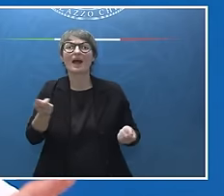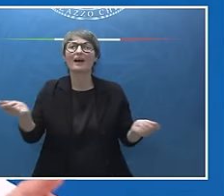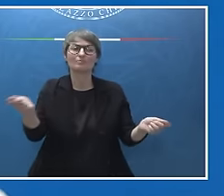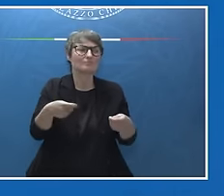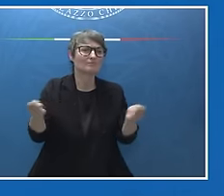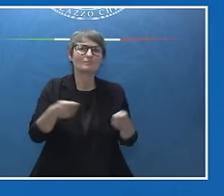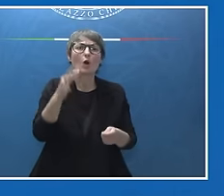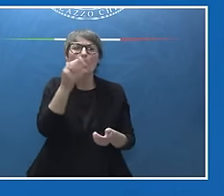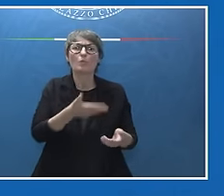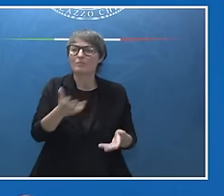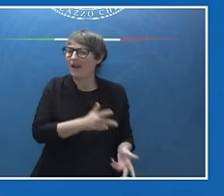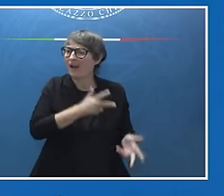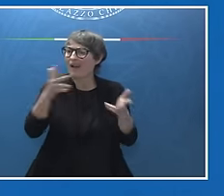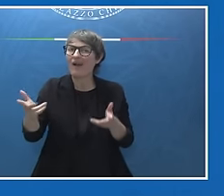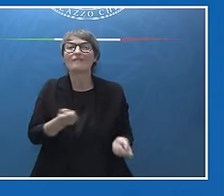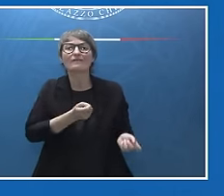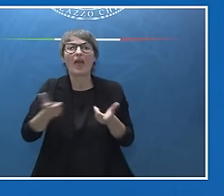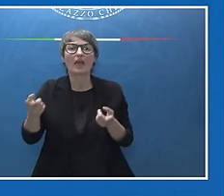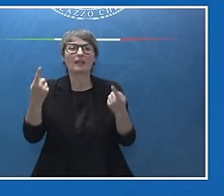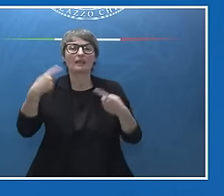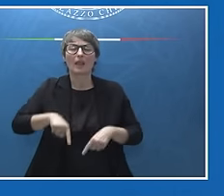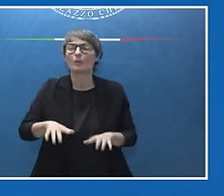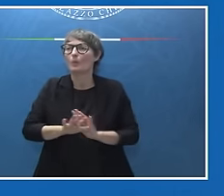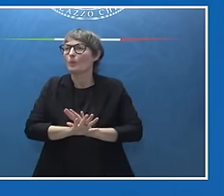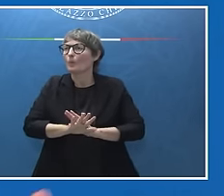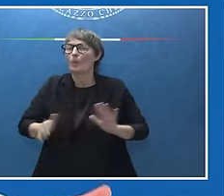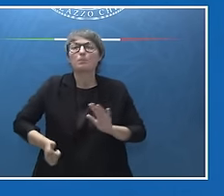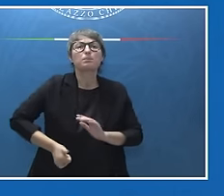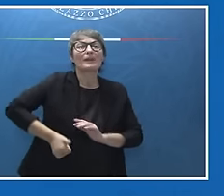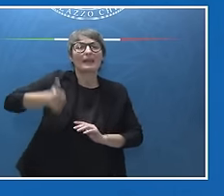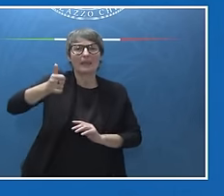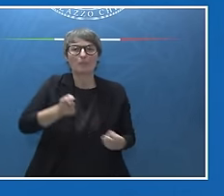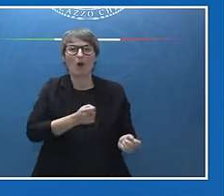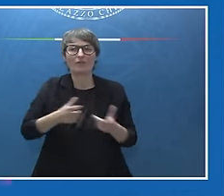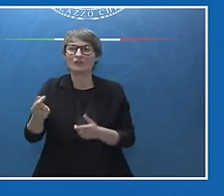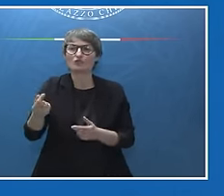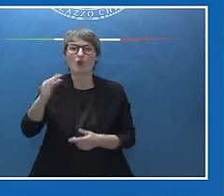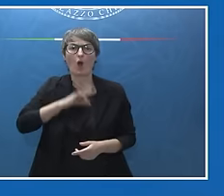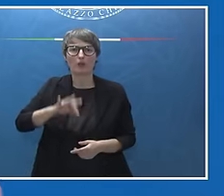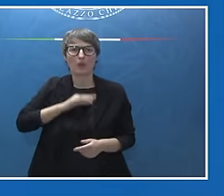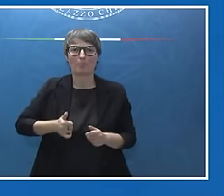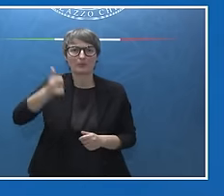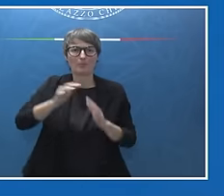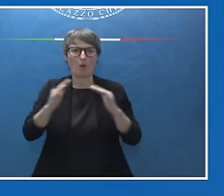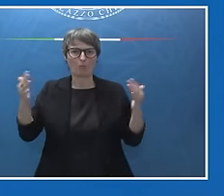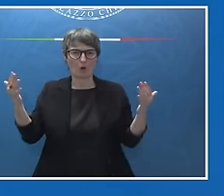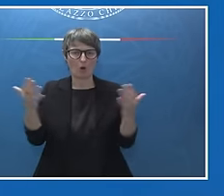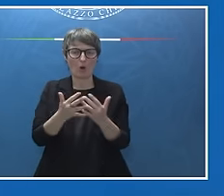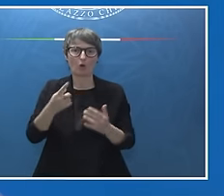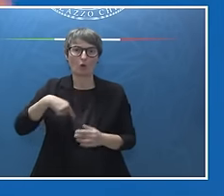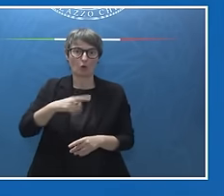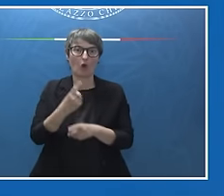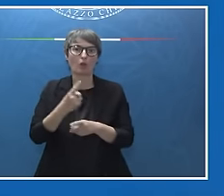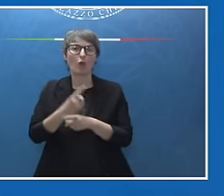superato il traffico di armi e guaglia il traffico di droga. Ecco, io credo che se noi colpiamo al cuore di queste organizzazioni